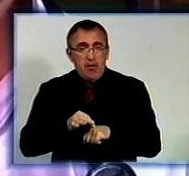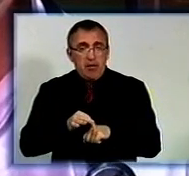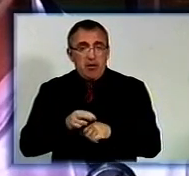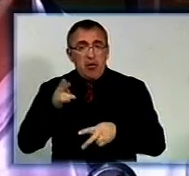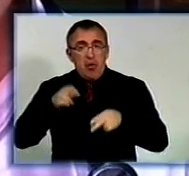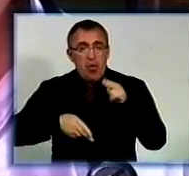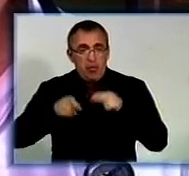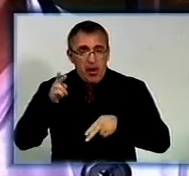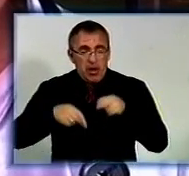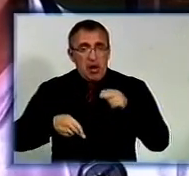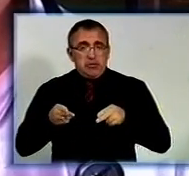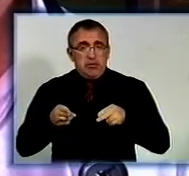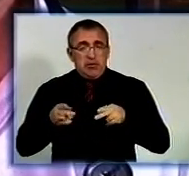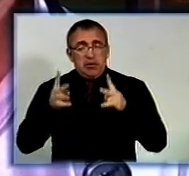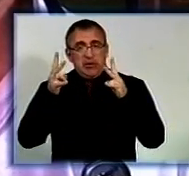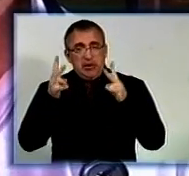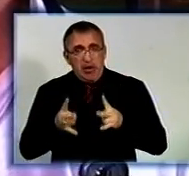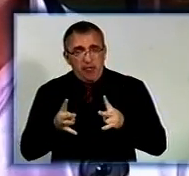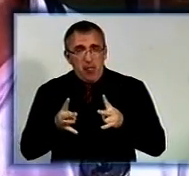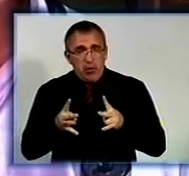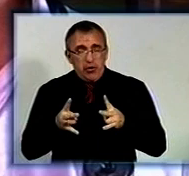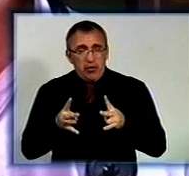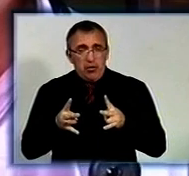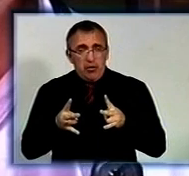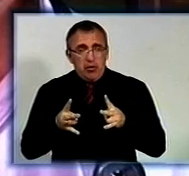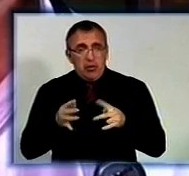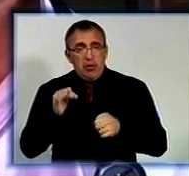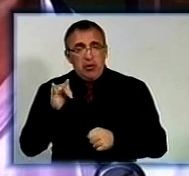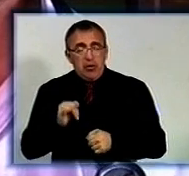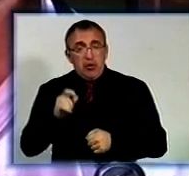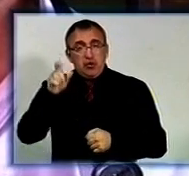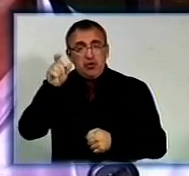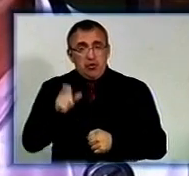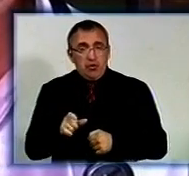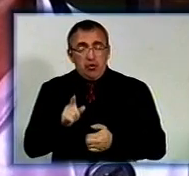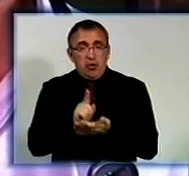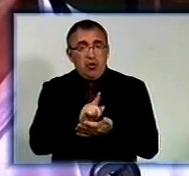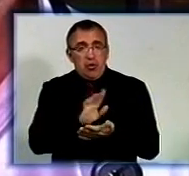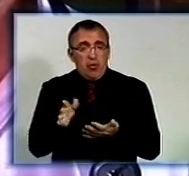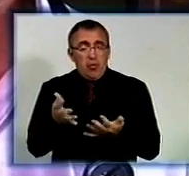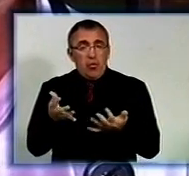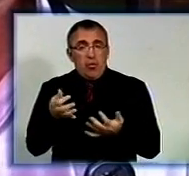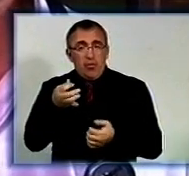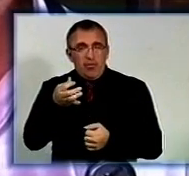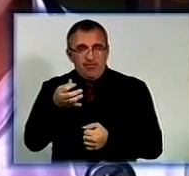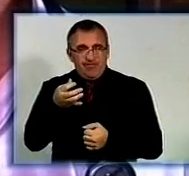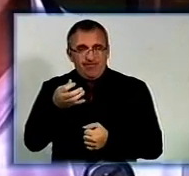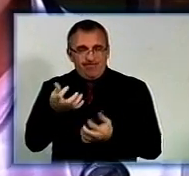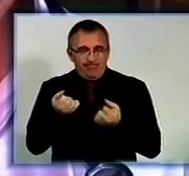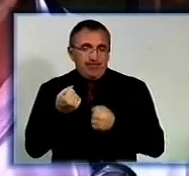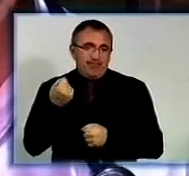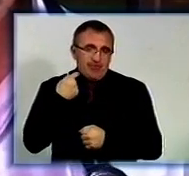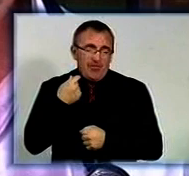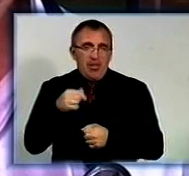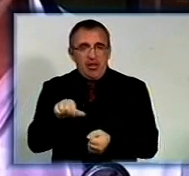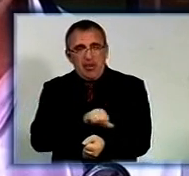операцій травматичних, і людина не має потребувати алкоголь, наркотики, і